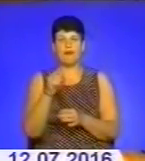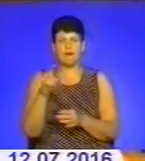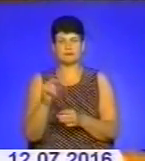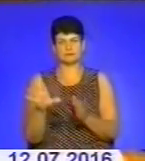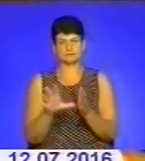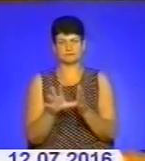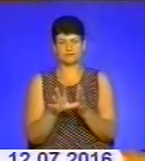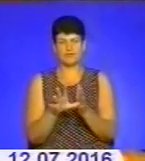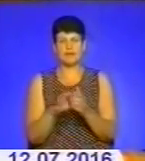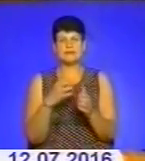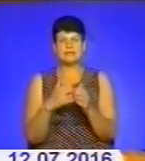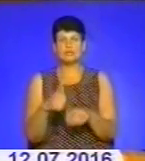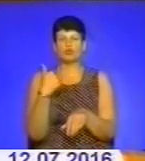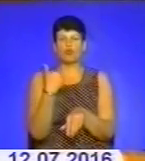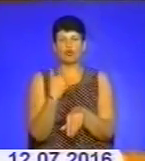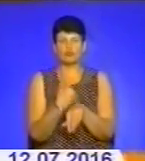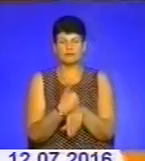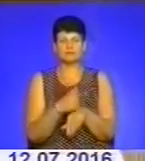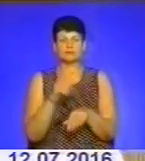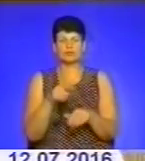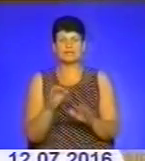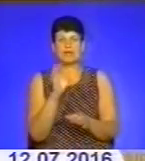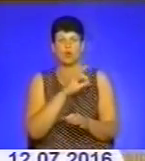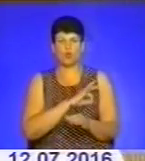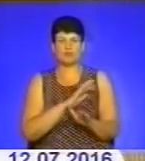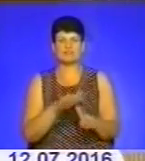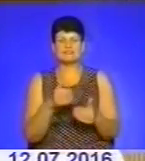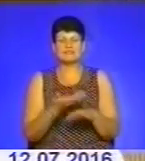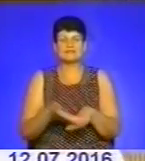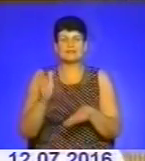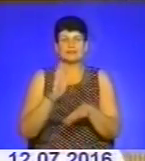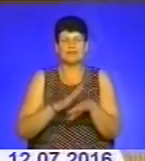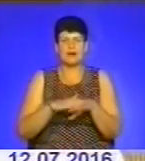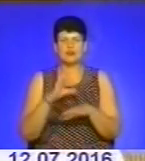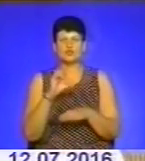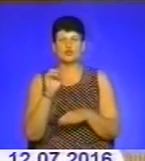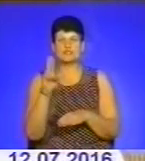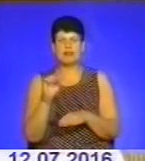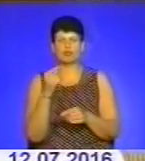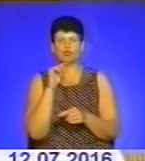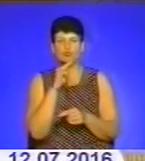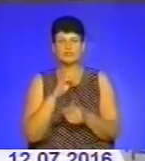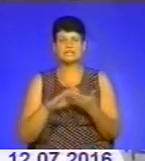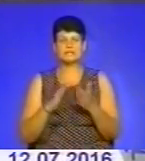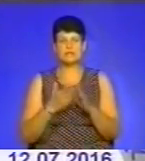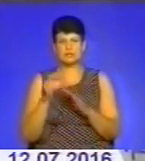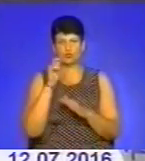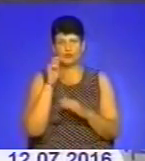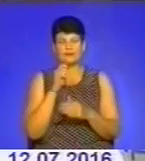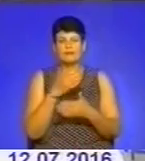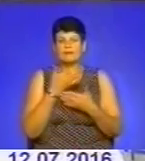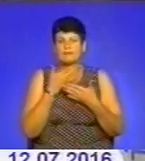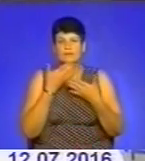Серед головних аргументів на користь прийняття звернення – складна соціально-економічна ситуація в Україні та відсутність реального